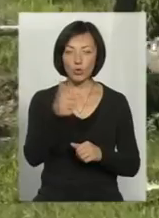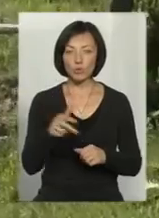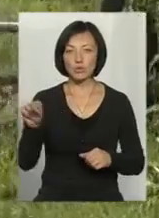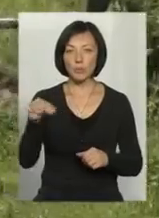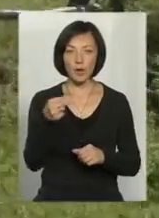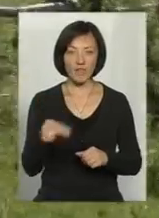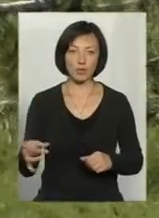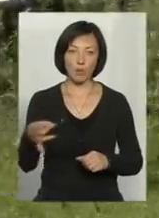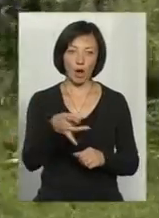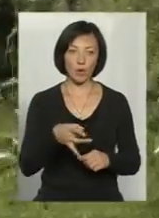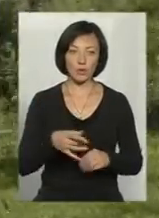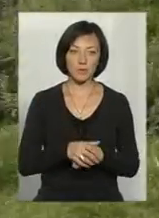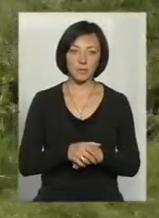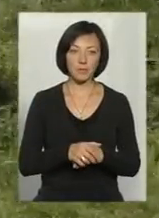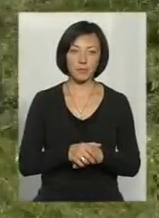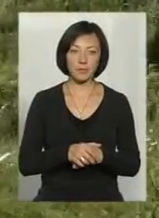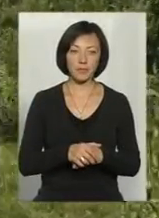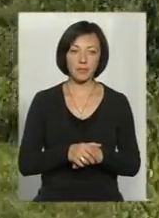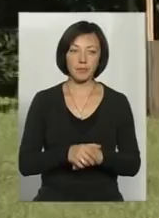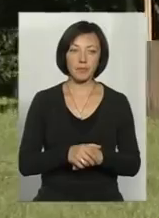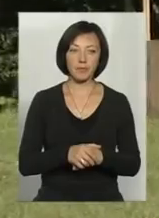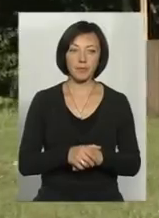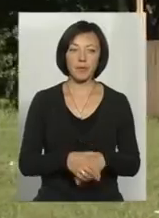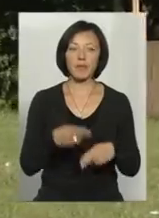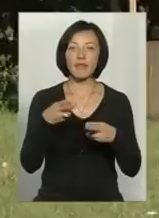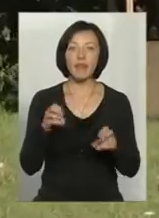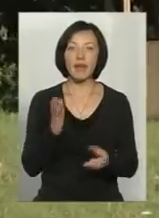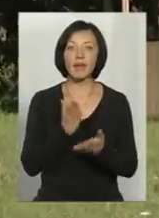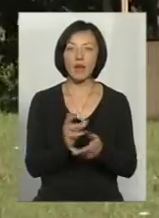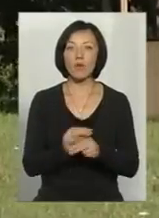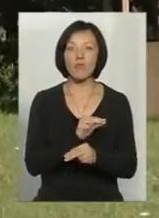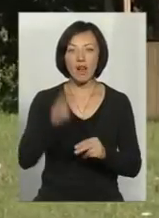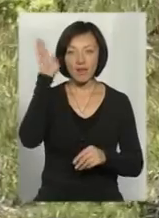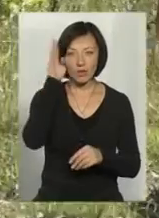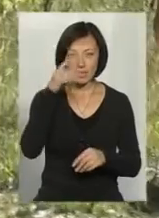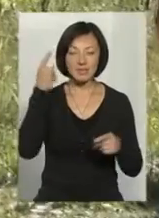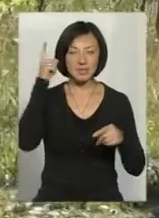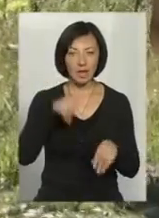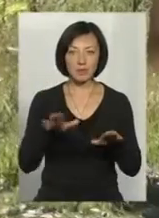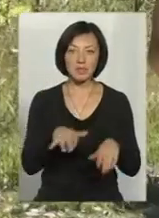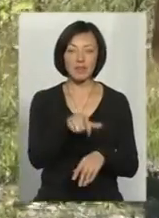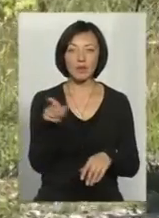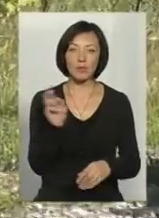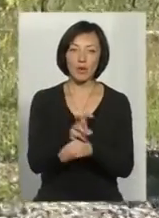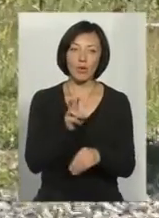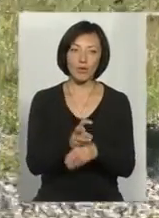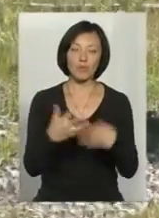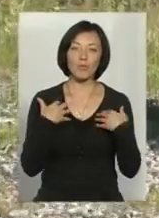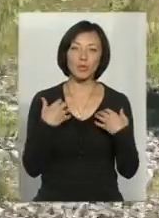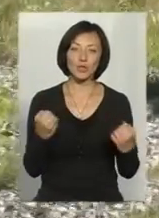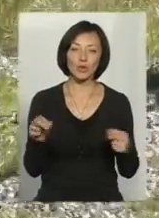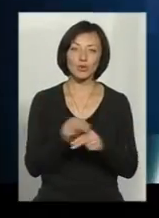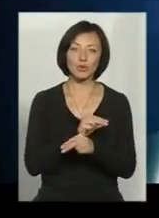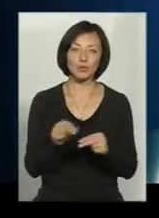Чемеровецькому районах. Де б є лікувальна вода, місцеві знають і приходять сюди постійно по цілющу